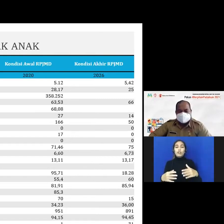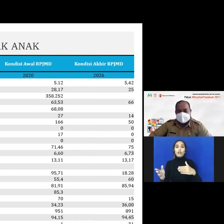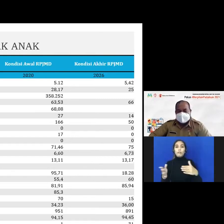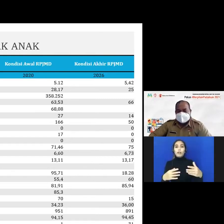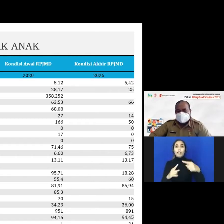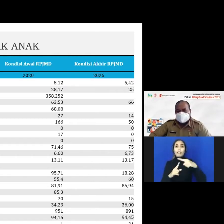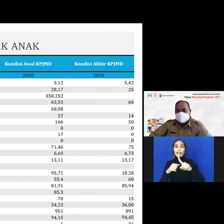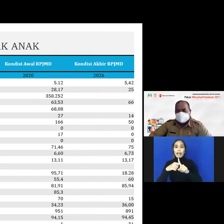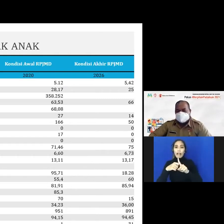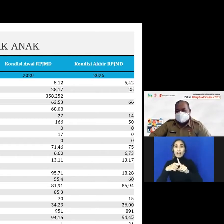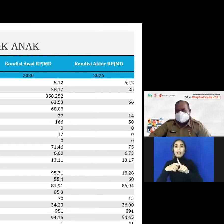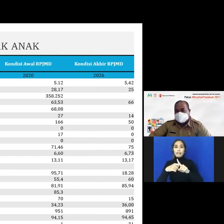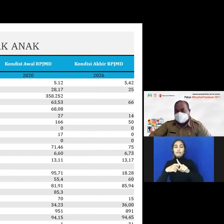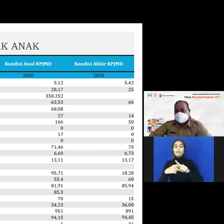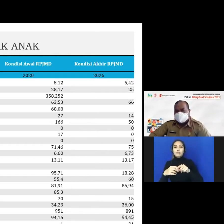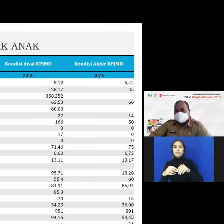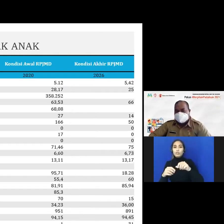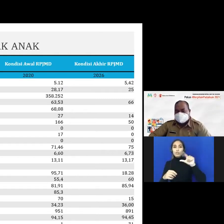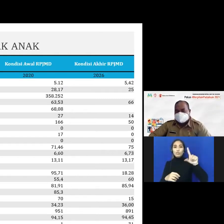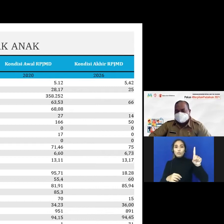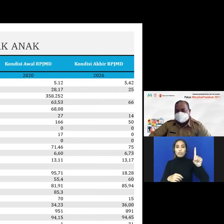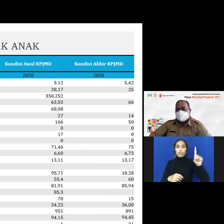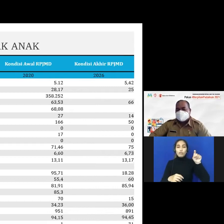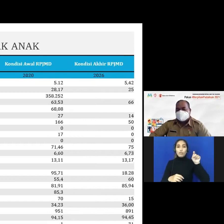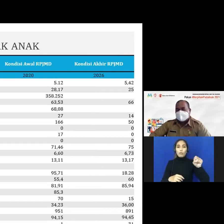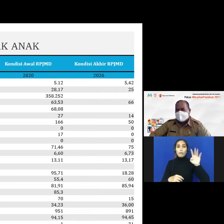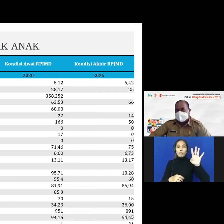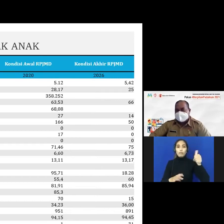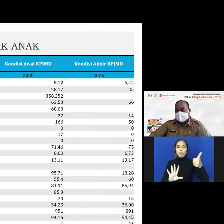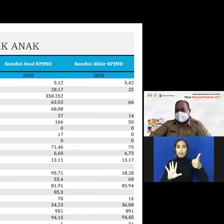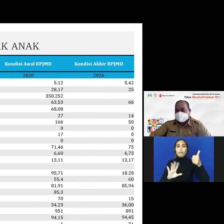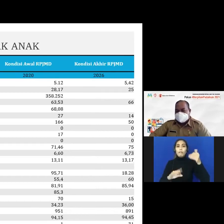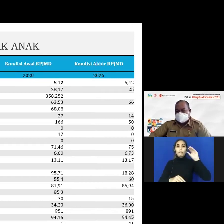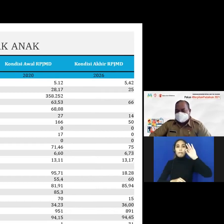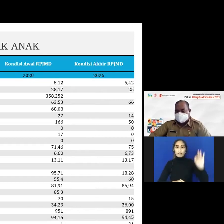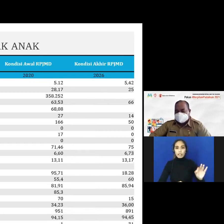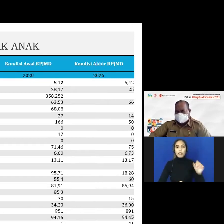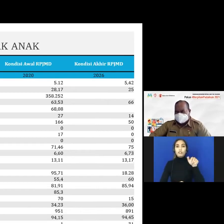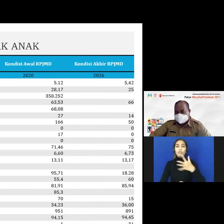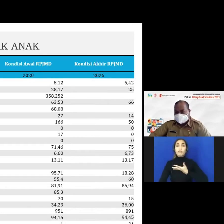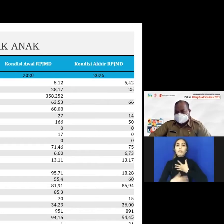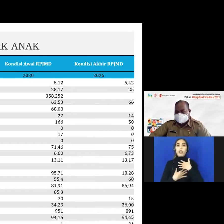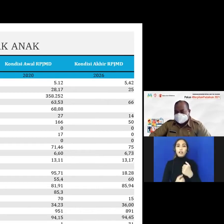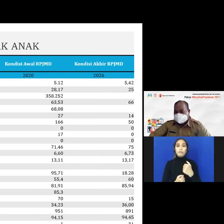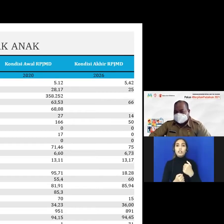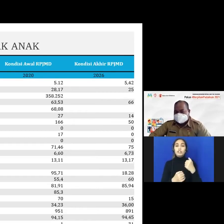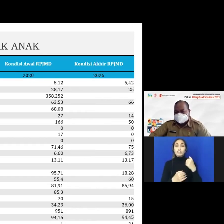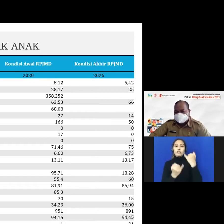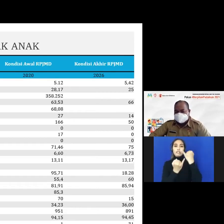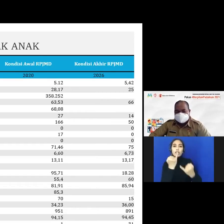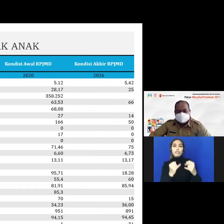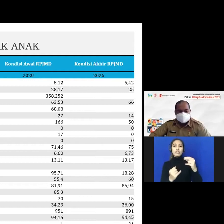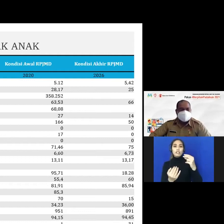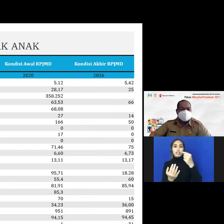saat ini 71,46% kita berharap di akhir RPGMD dia